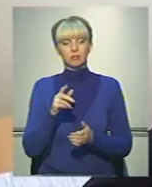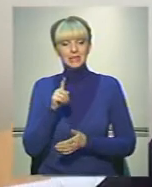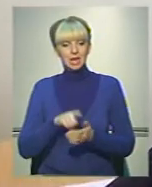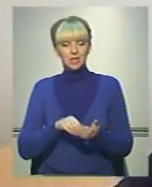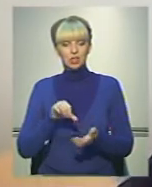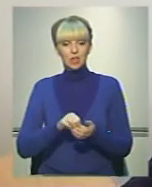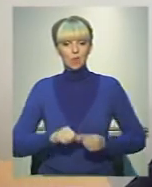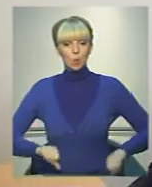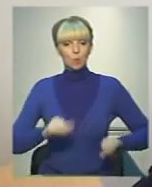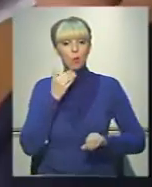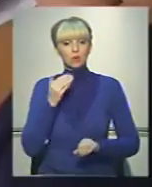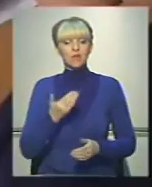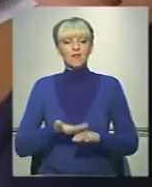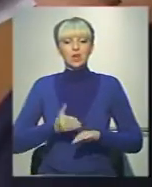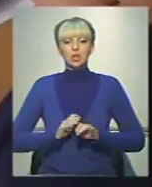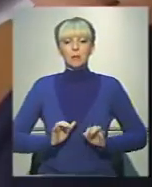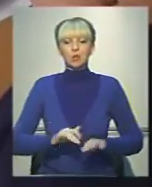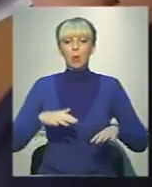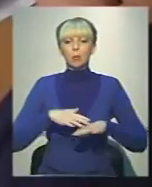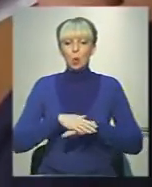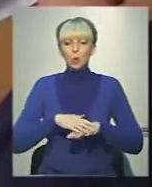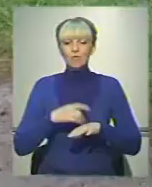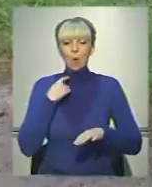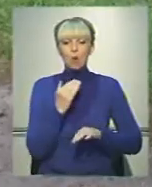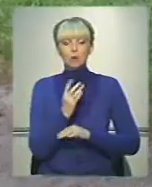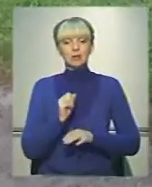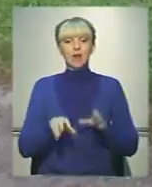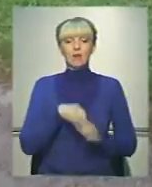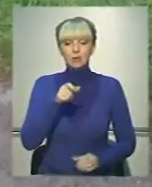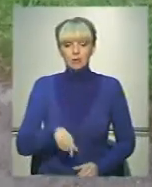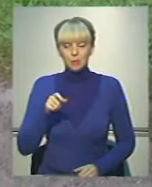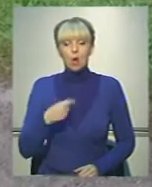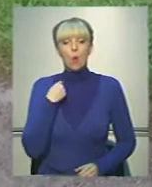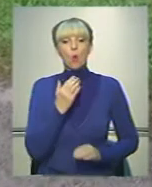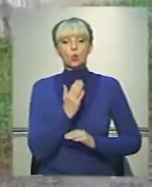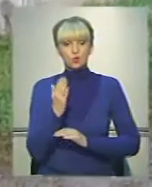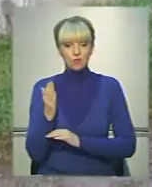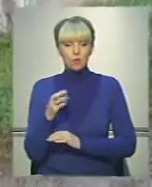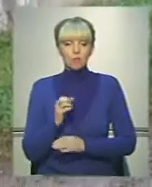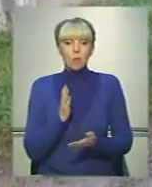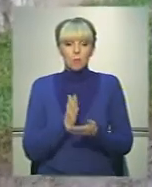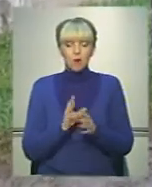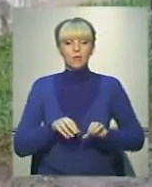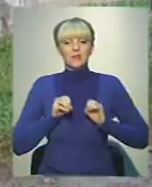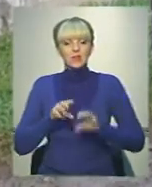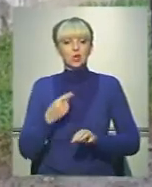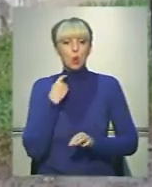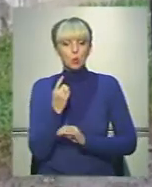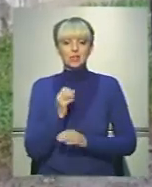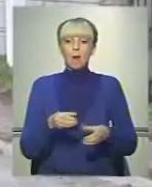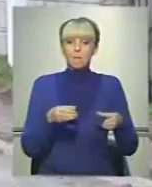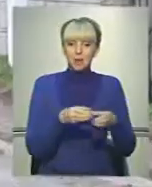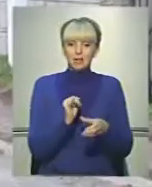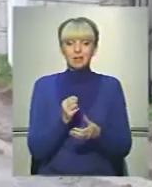членів комісії останні важкі процедурою підрахунку голосів, а для виборців – оголосуванням. Бо ж мають віддати голос і за